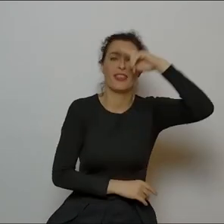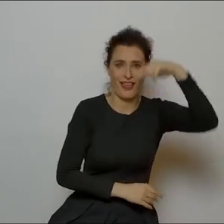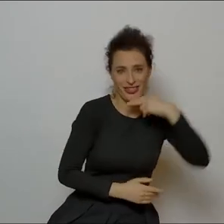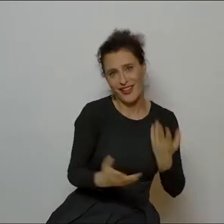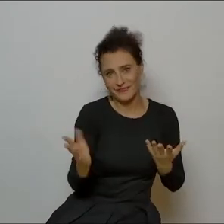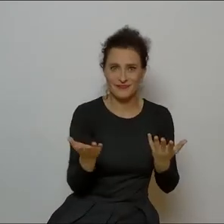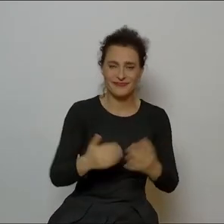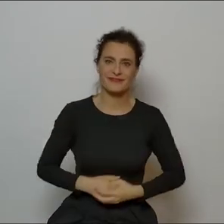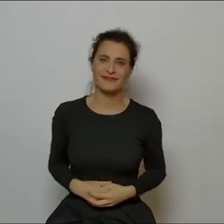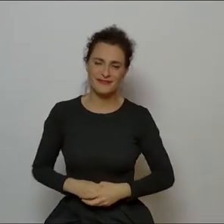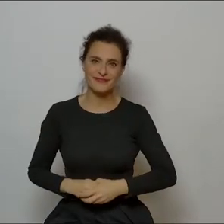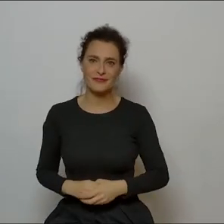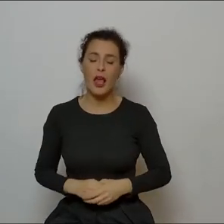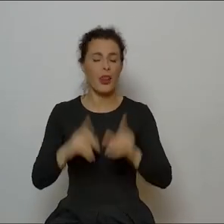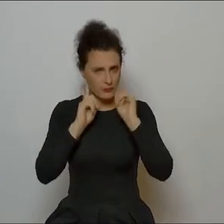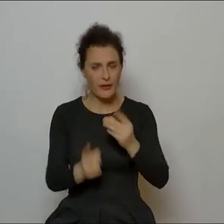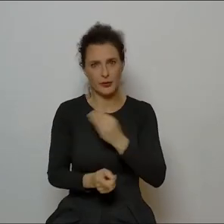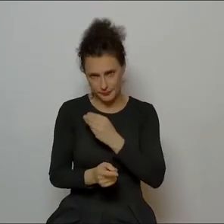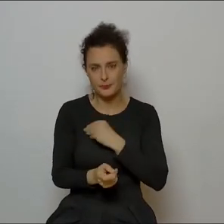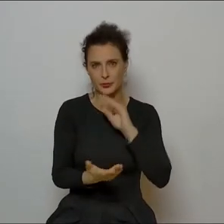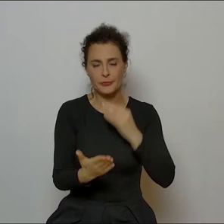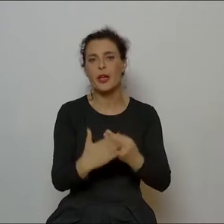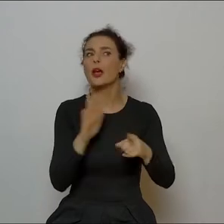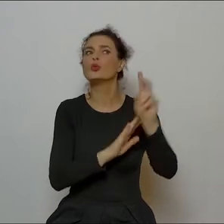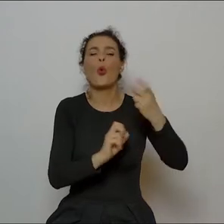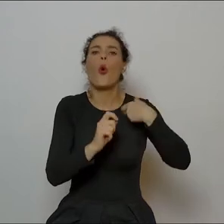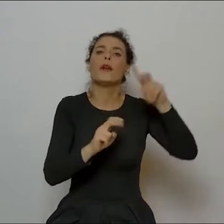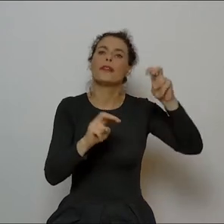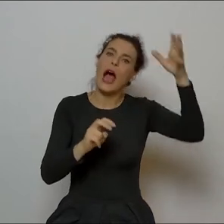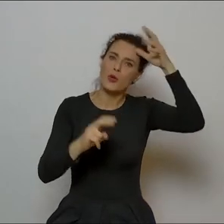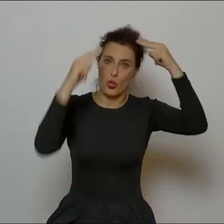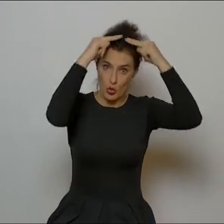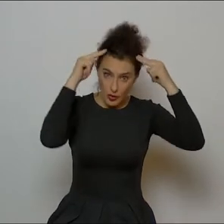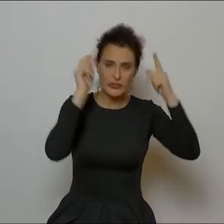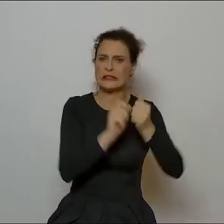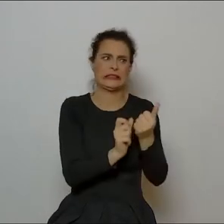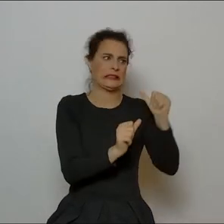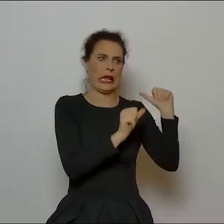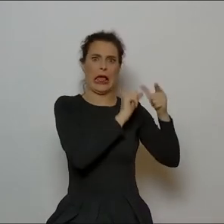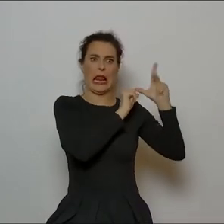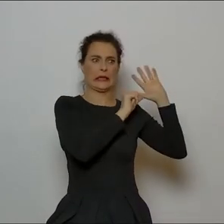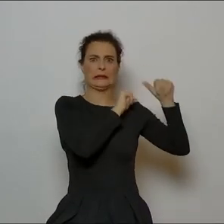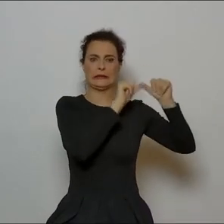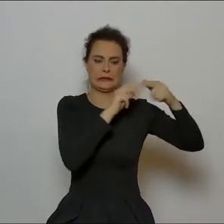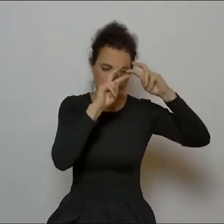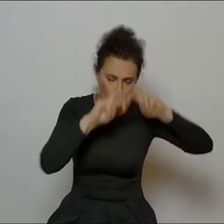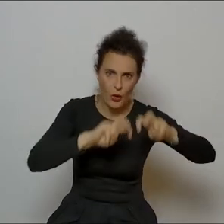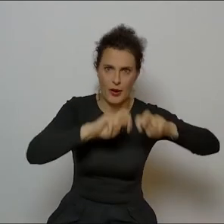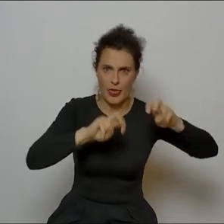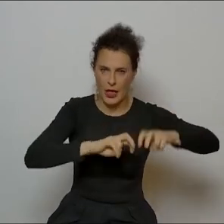Więc... No, ale przyznam, że ja dopiero się w Norbida wgryzam. To tak naprawdę od kilku lat z częstotliwością